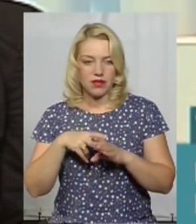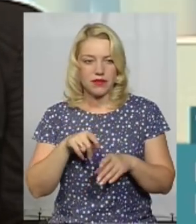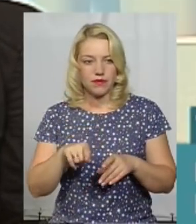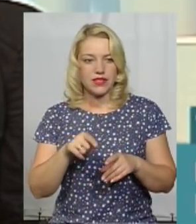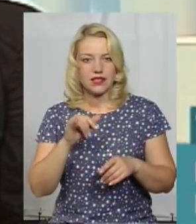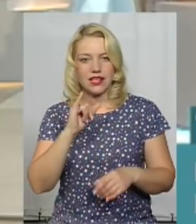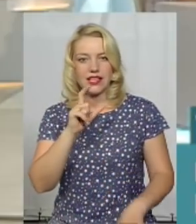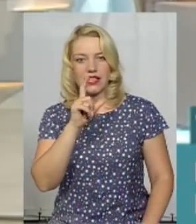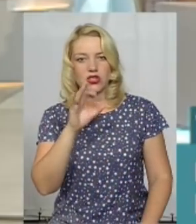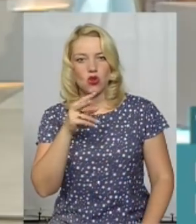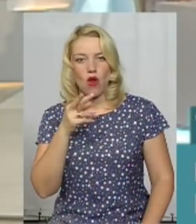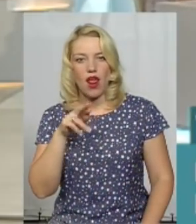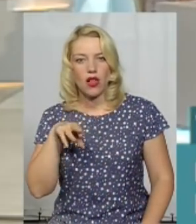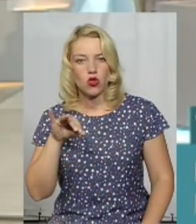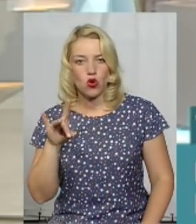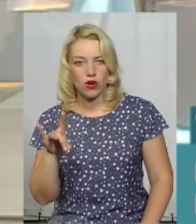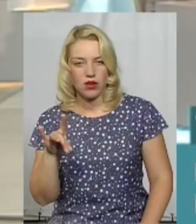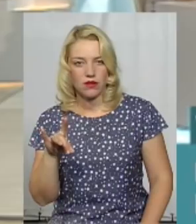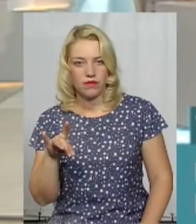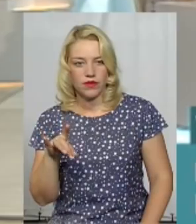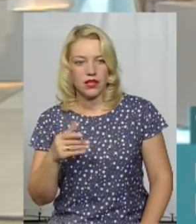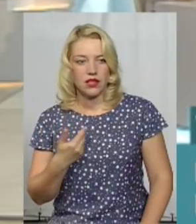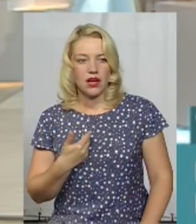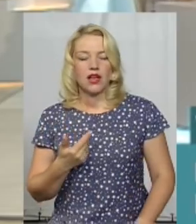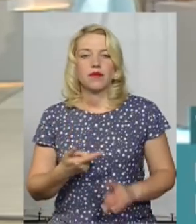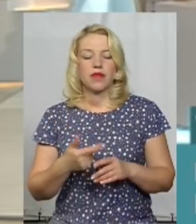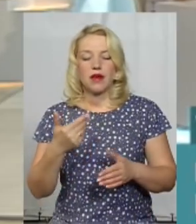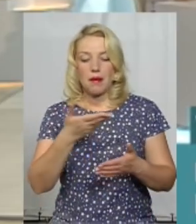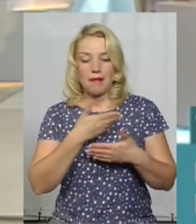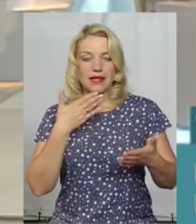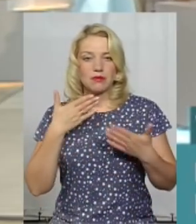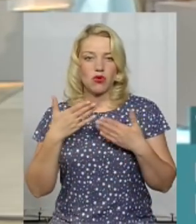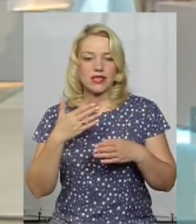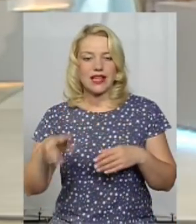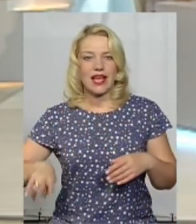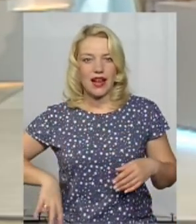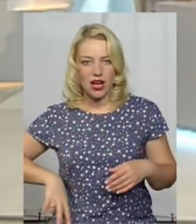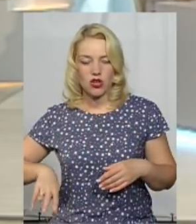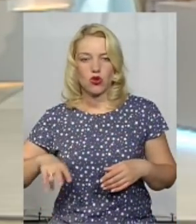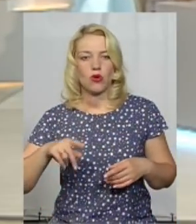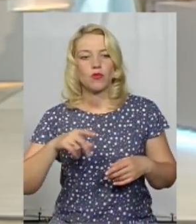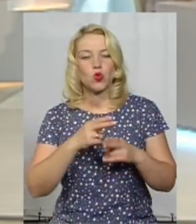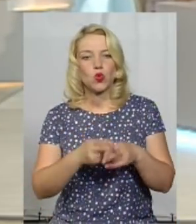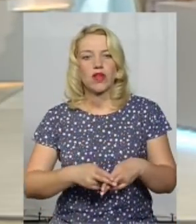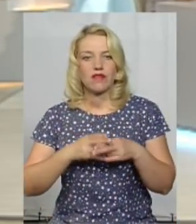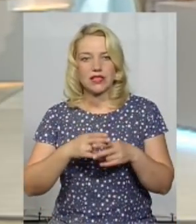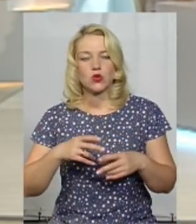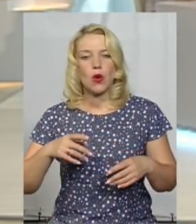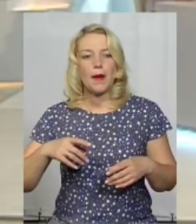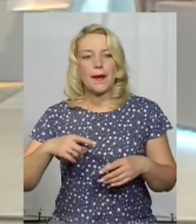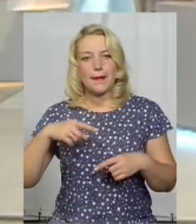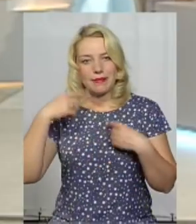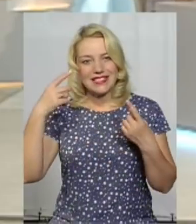ізолятор. Знаєте, ми поспілкувалися з директором Дунаєвецького психоневрологічного